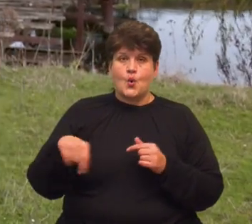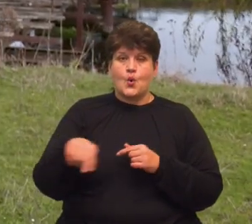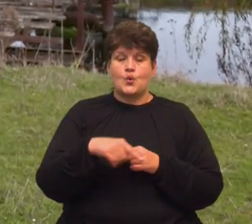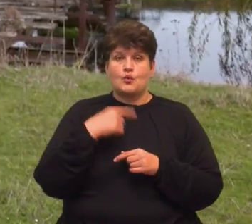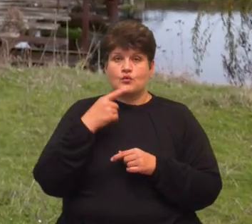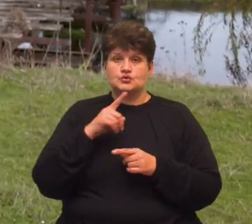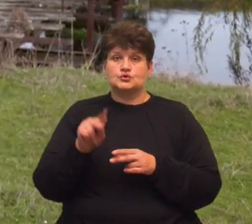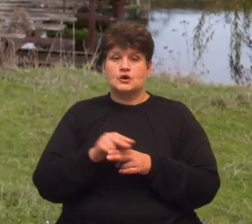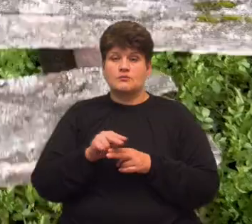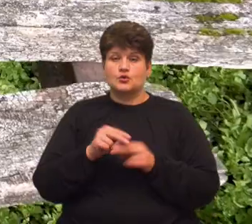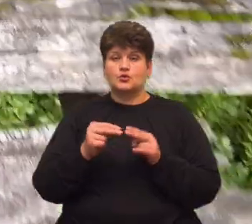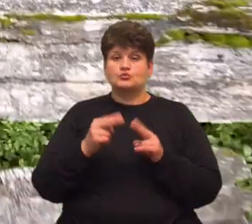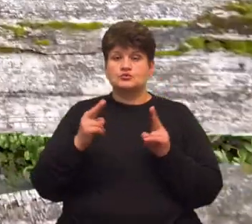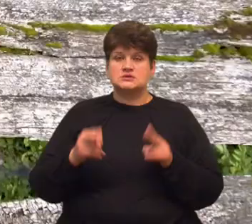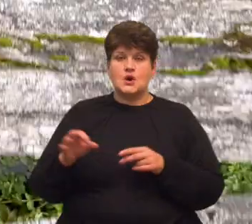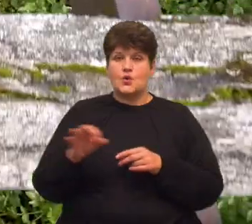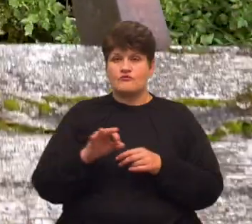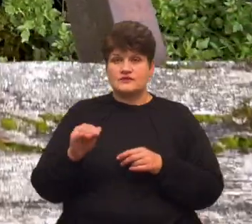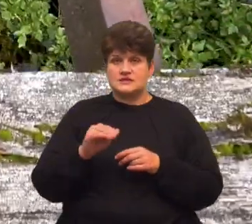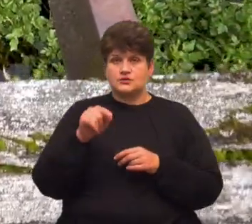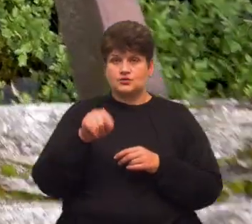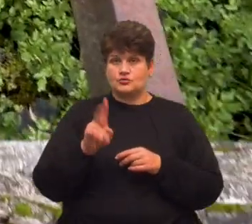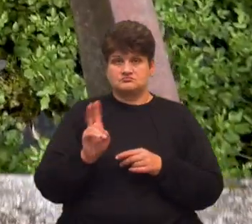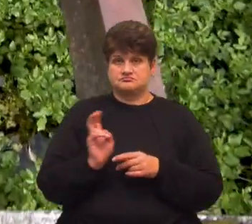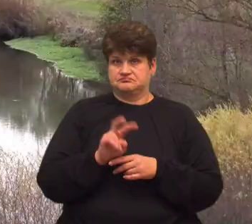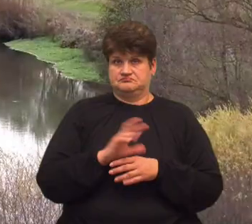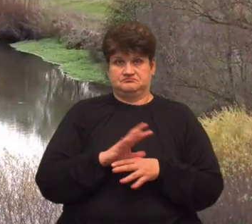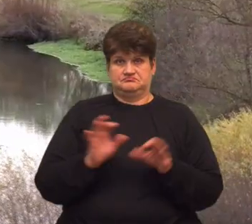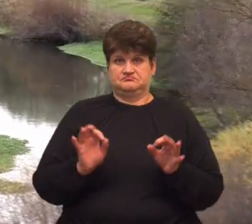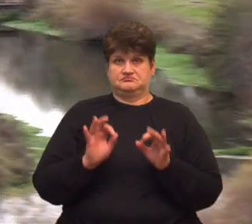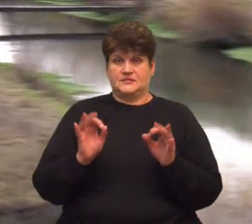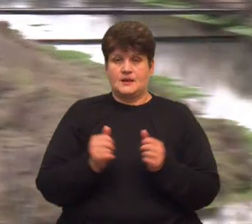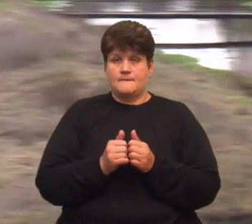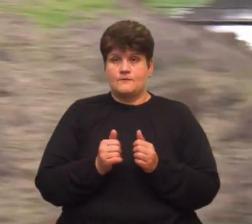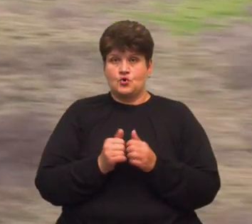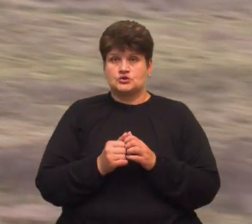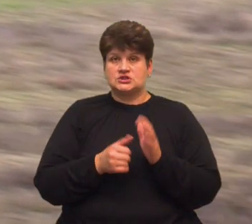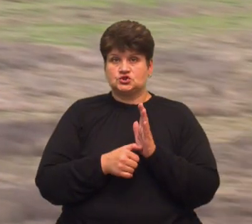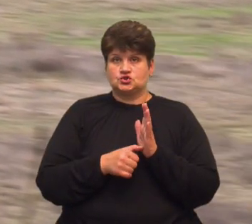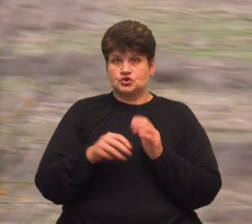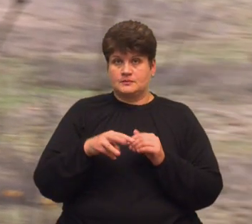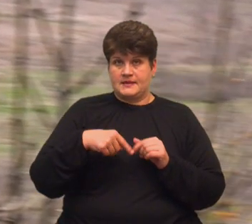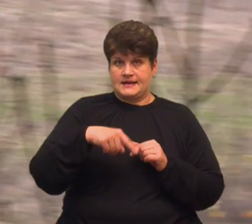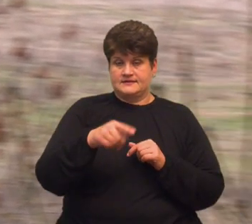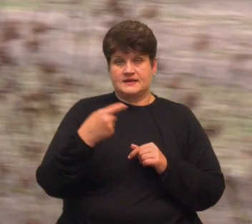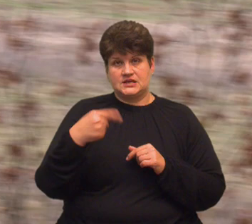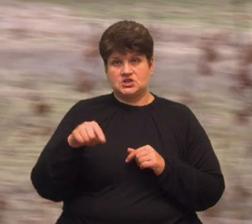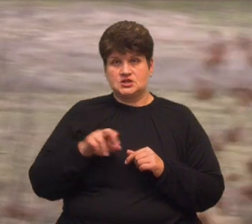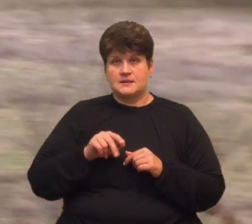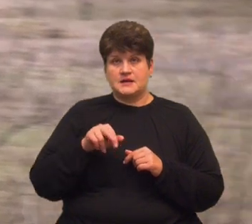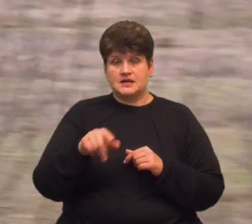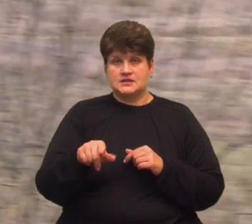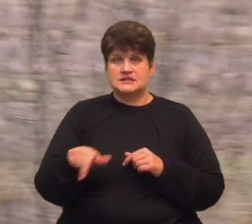що до ремонту моста офіційно до нього ніхто не звертався. Крім цього, поруч за 600 метрів є інший перехід через річку,